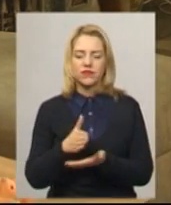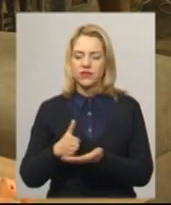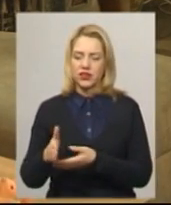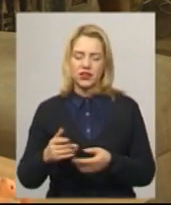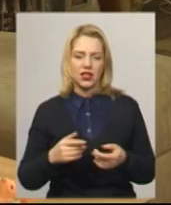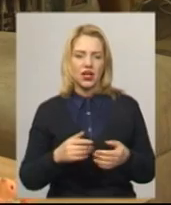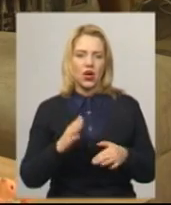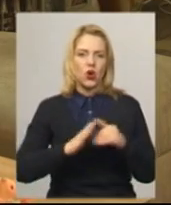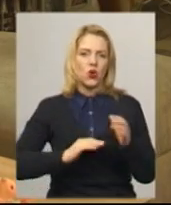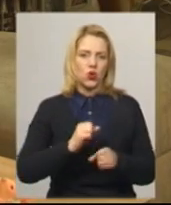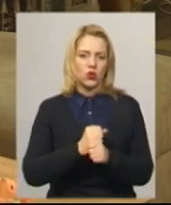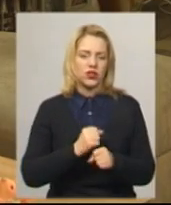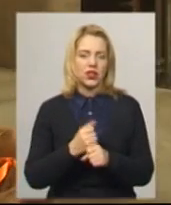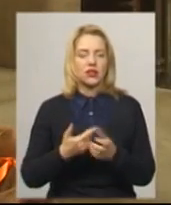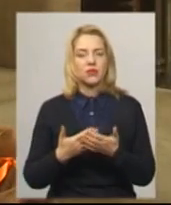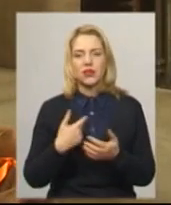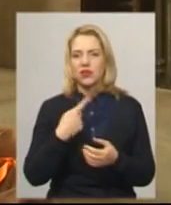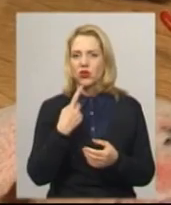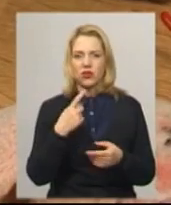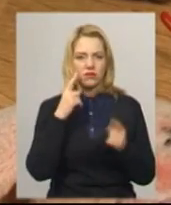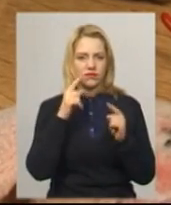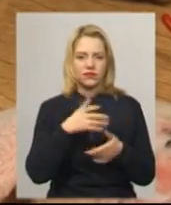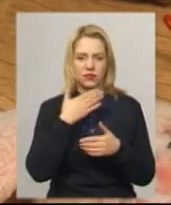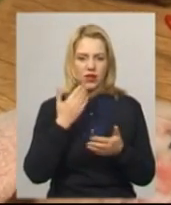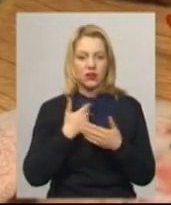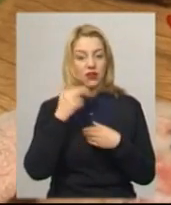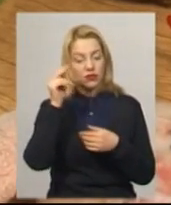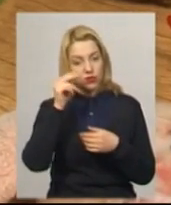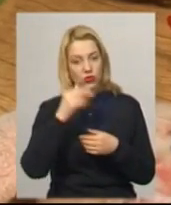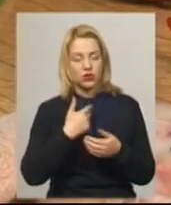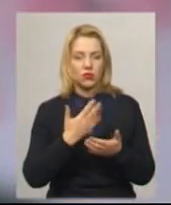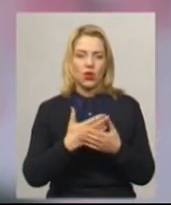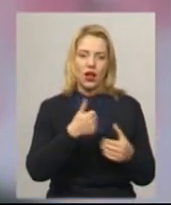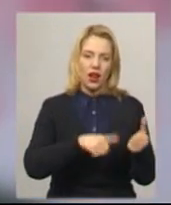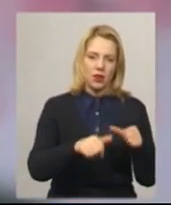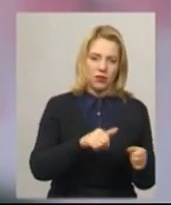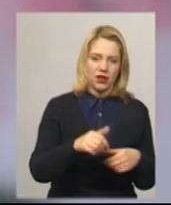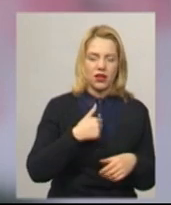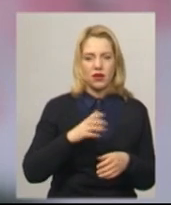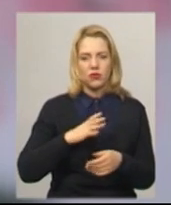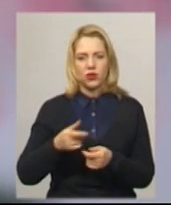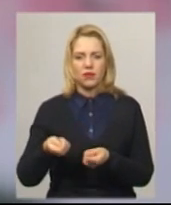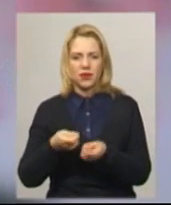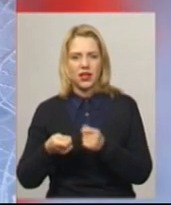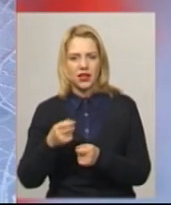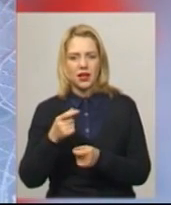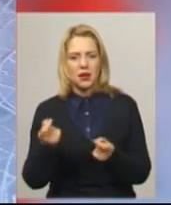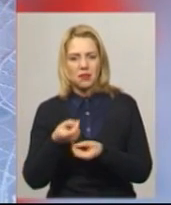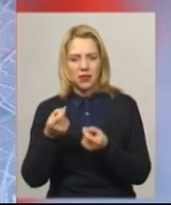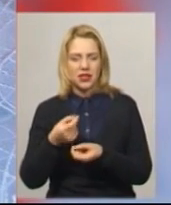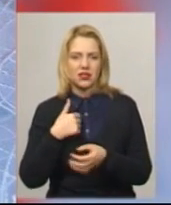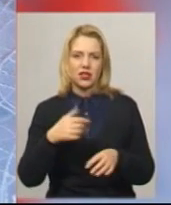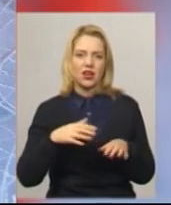Тобто, я не сижу на чомусь одному. Є, наприклад, я вчусь. Я то ліпила, то я плела з бісера, то я шью,